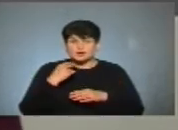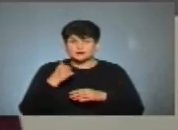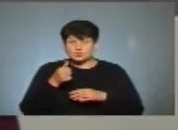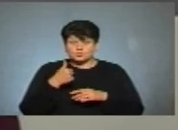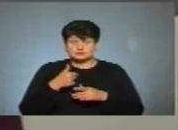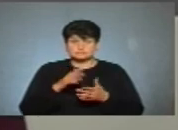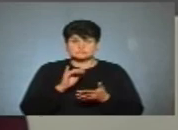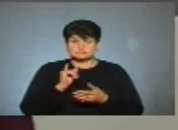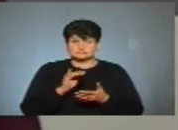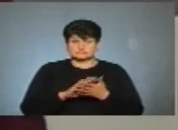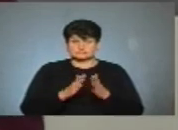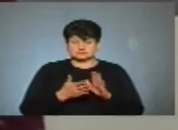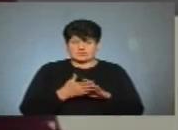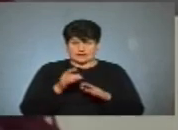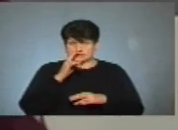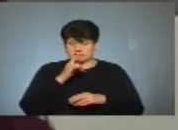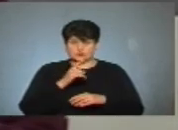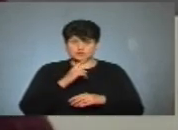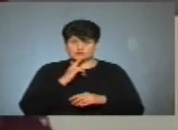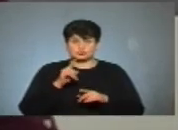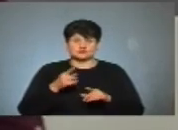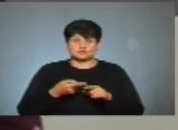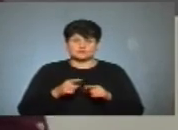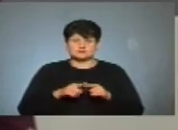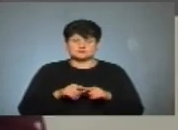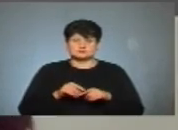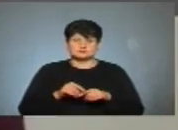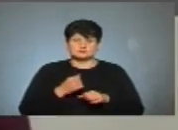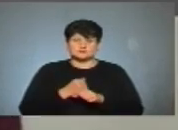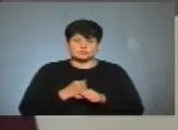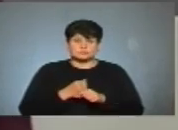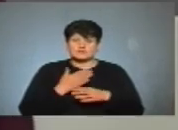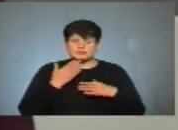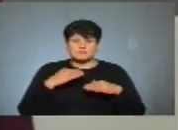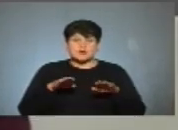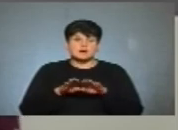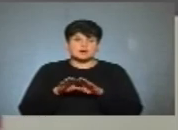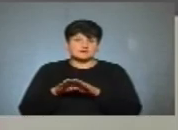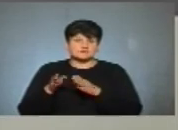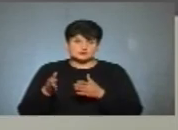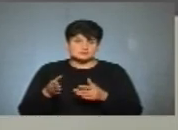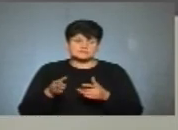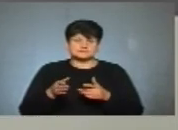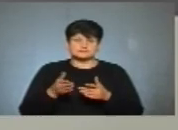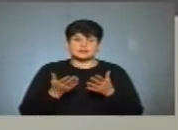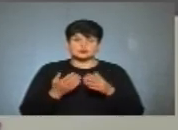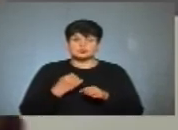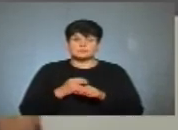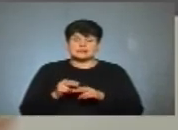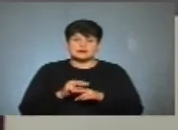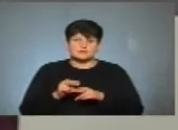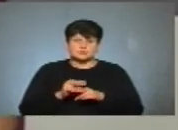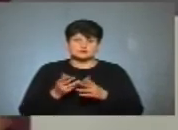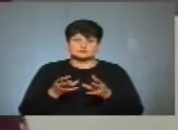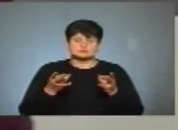занедбаному стані. Я не розумію, чому така відбувається. Ну, немає якоїсь рівності. Якщо роблять ремонти, то вже